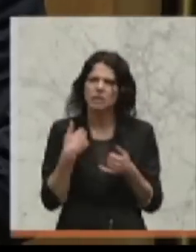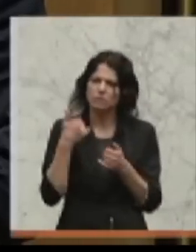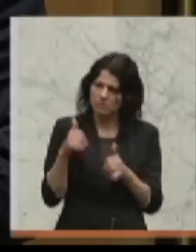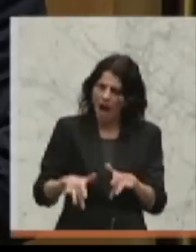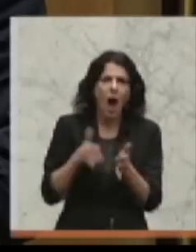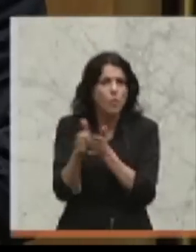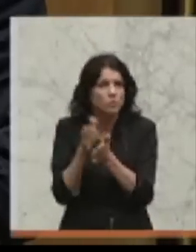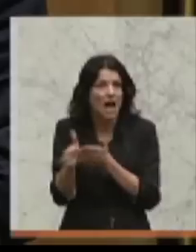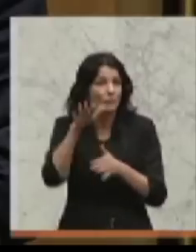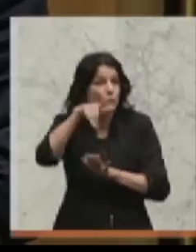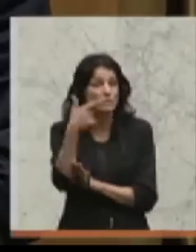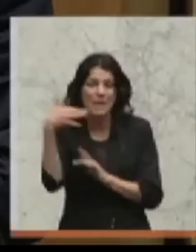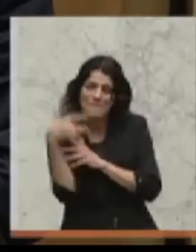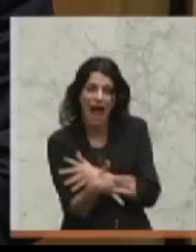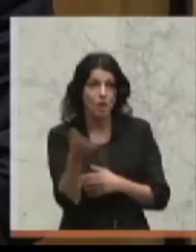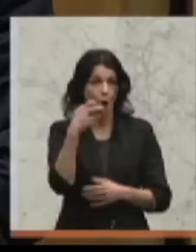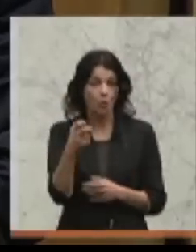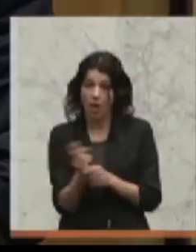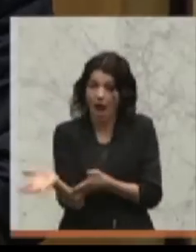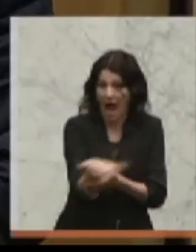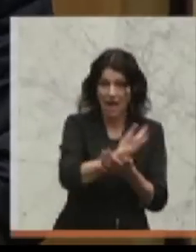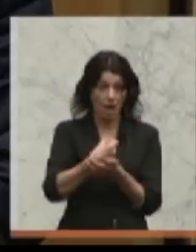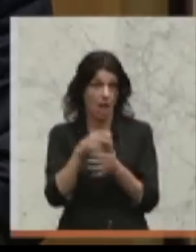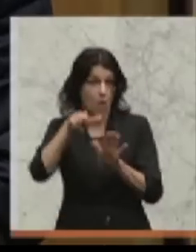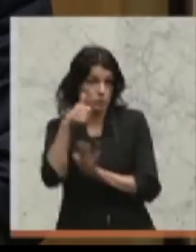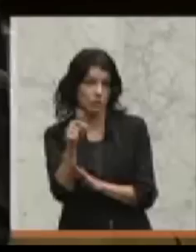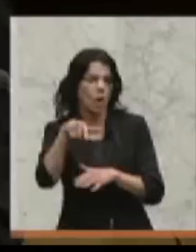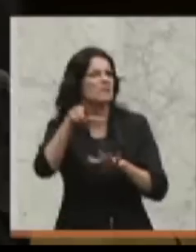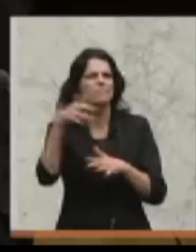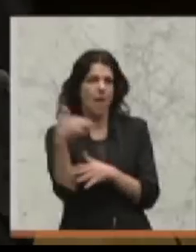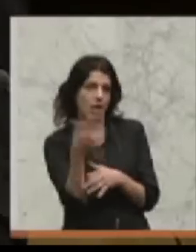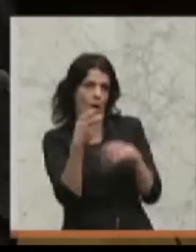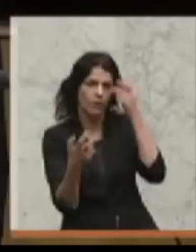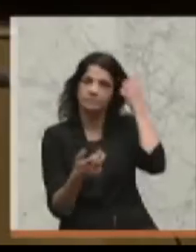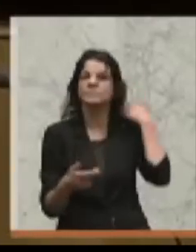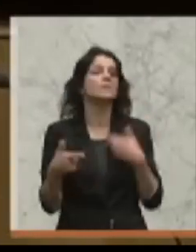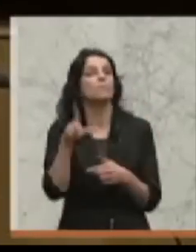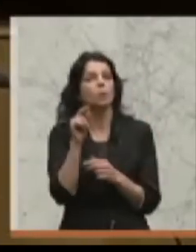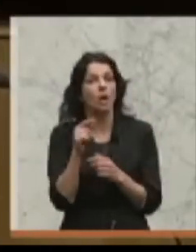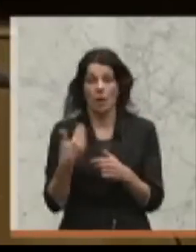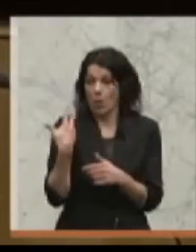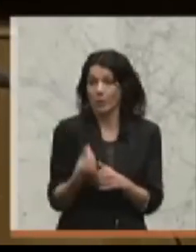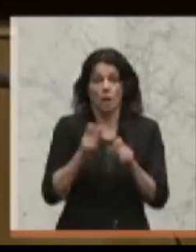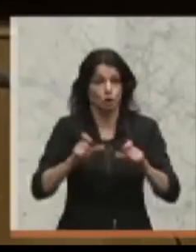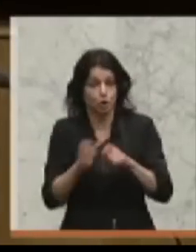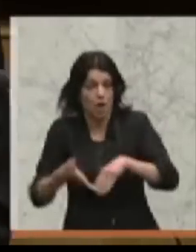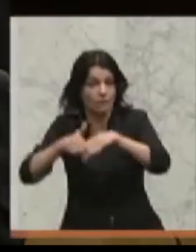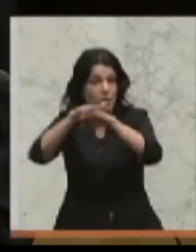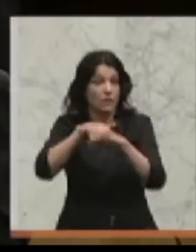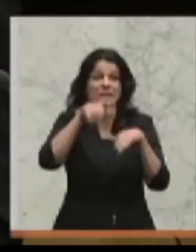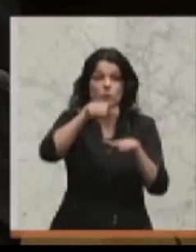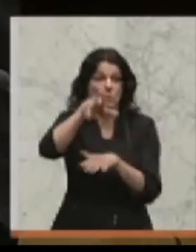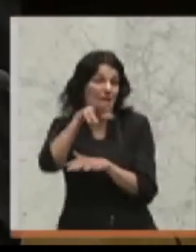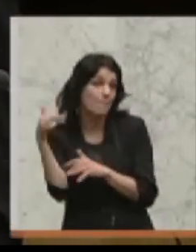75 Milliarden Euro und Einnahmen von 68,7 Milliarden. Das heißt, ein neuerlicher Schuldenstand von 6,3 Milliarden